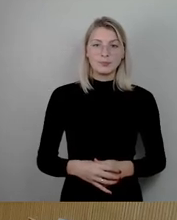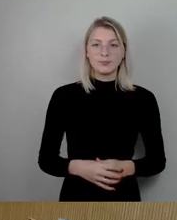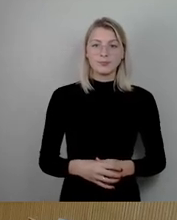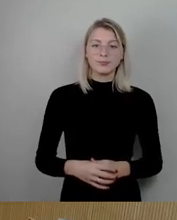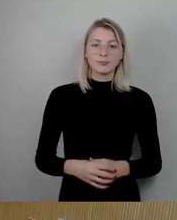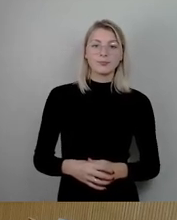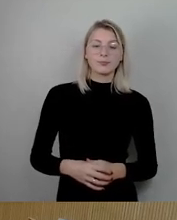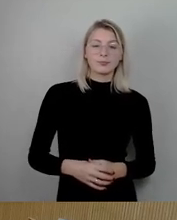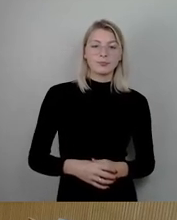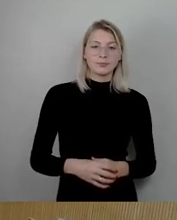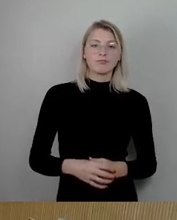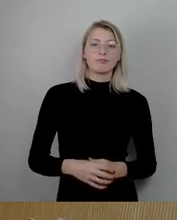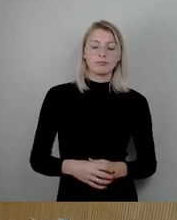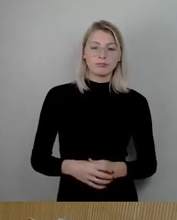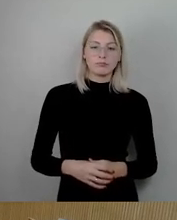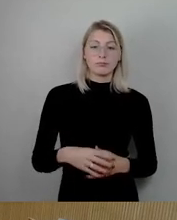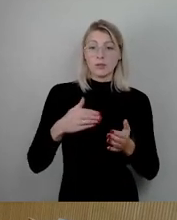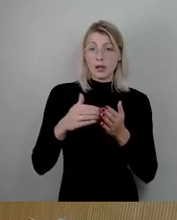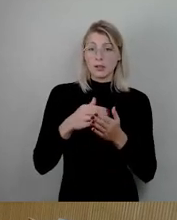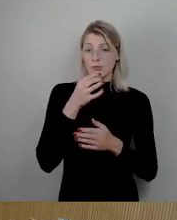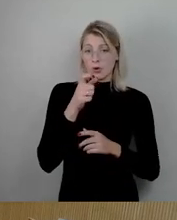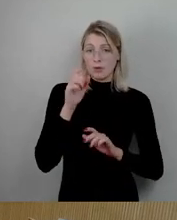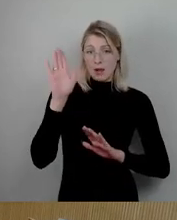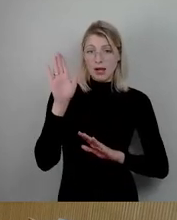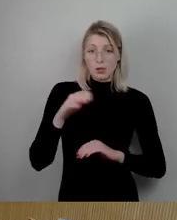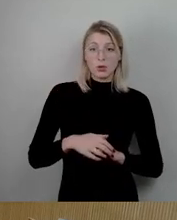So, weitere Wortmeldung, Herr Aschenbach.